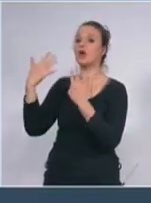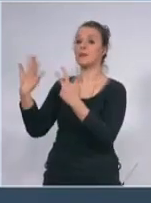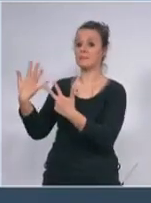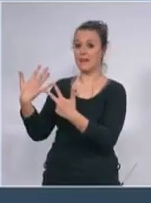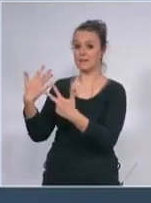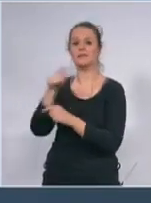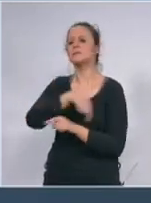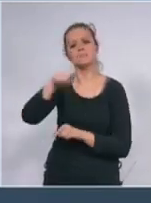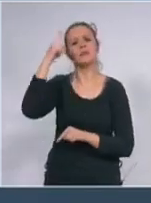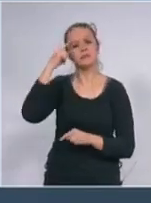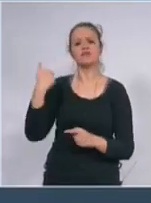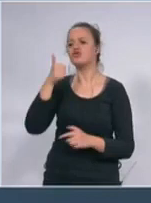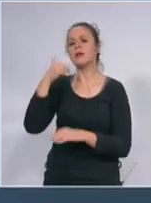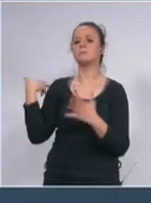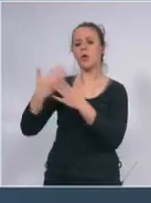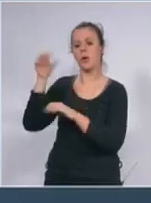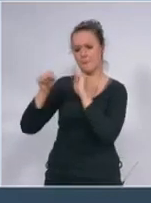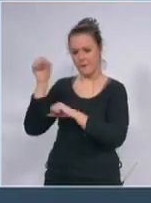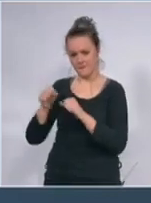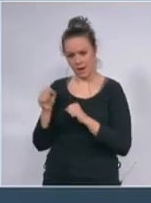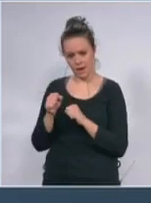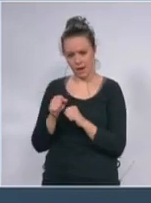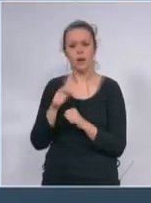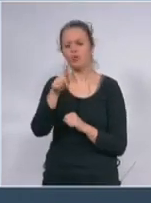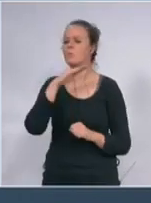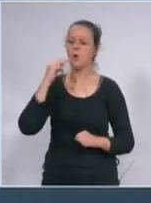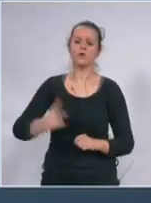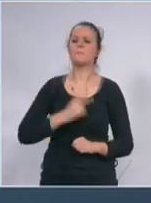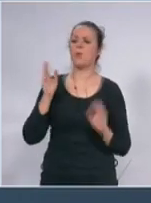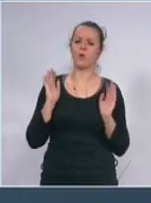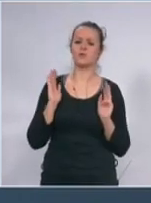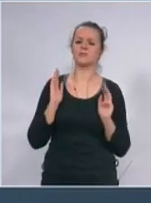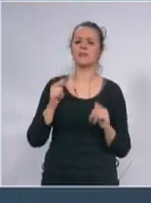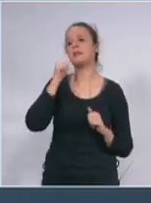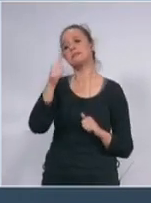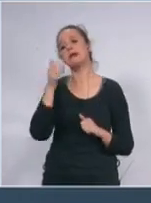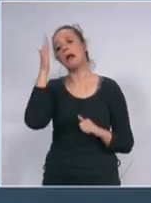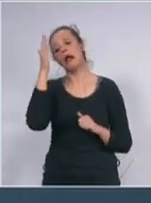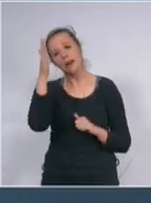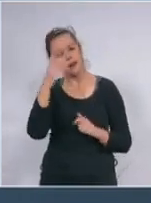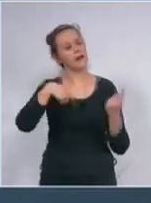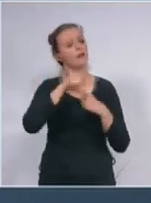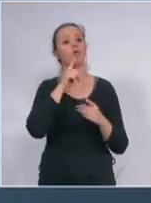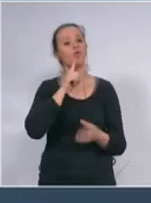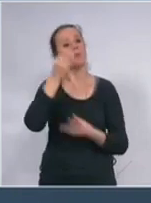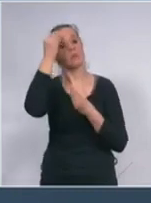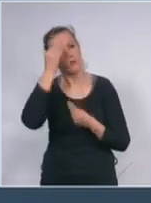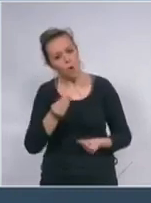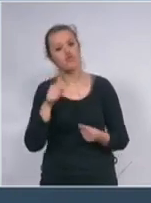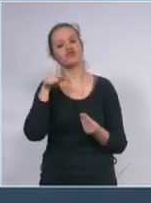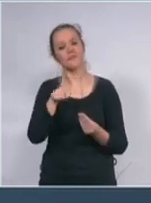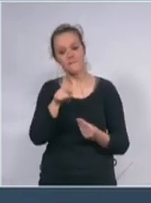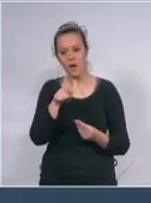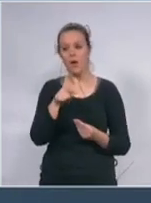poslednje vreme nabavili i na to sam posebno ponosan jednog dana neko kada bude to cenio i kada bude sudio o tome